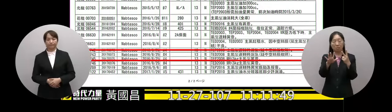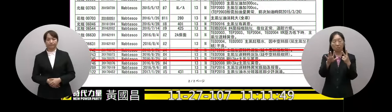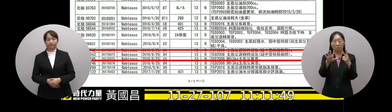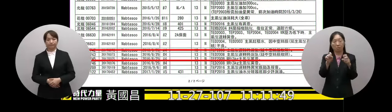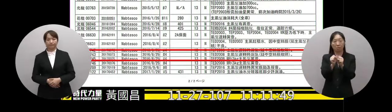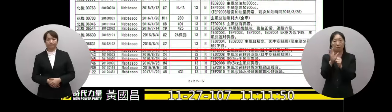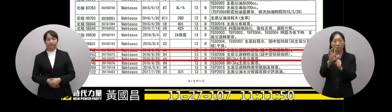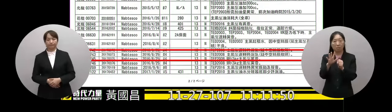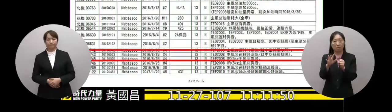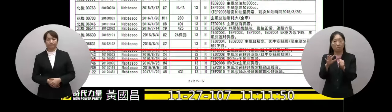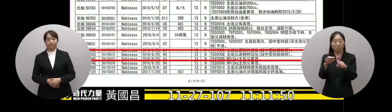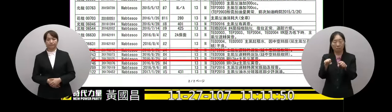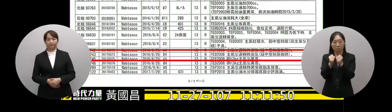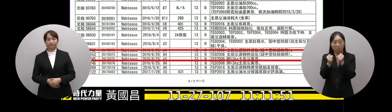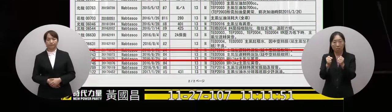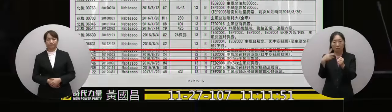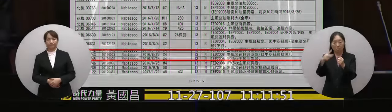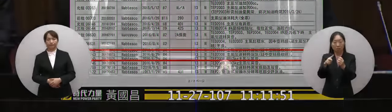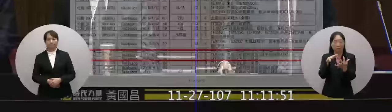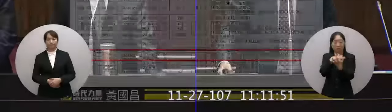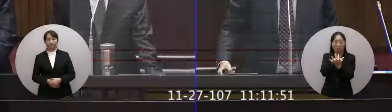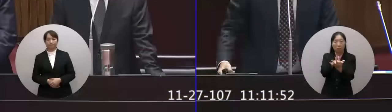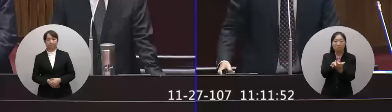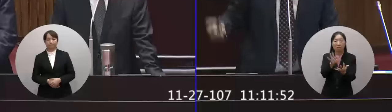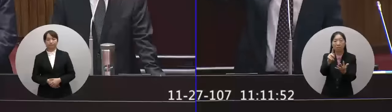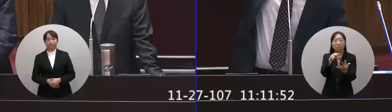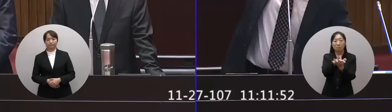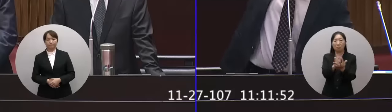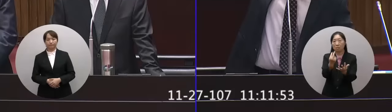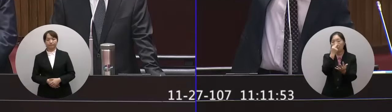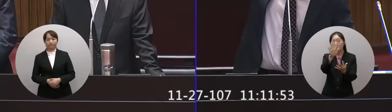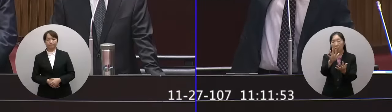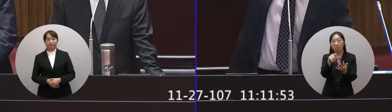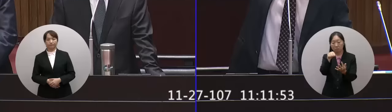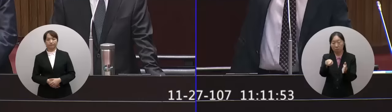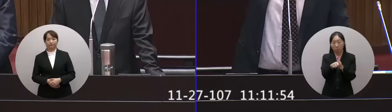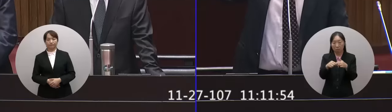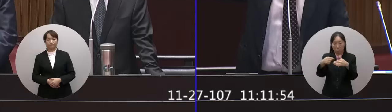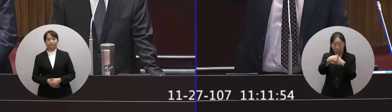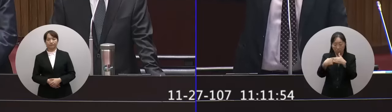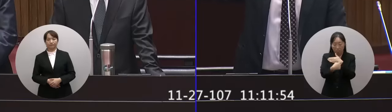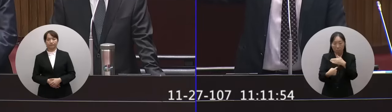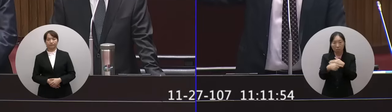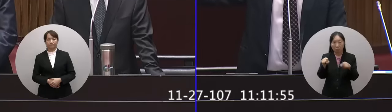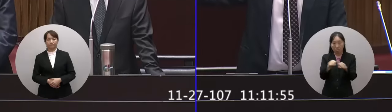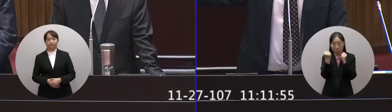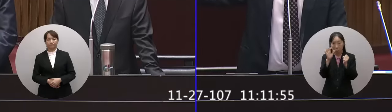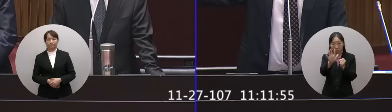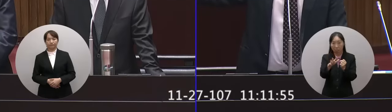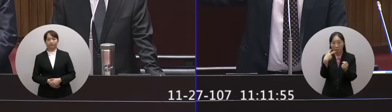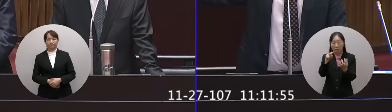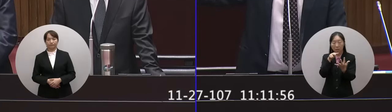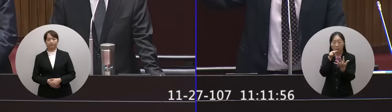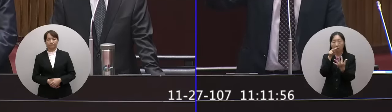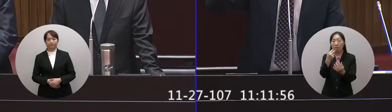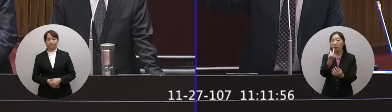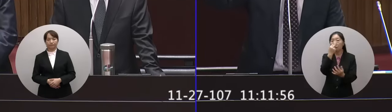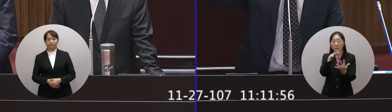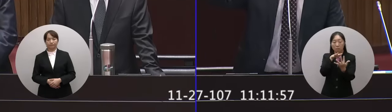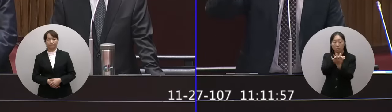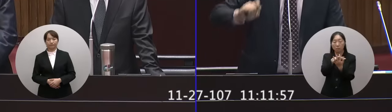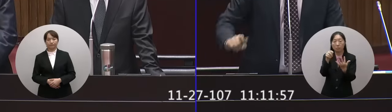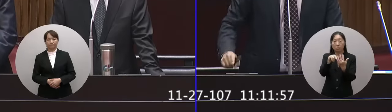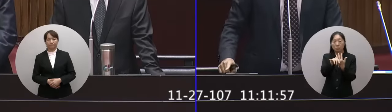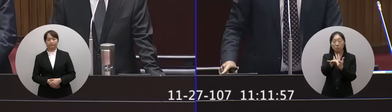發生破裂漏氣已經發現了破裂漏氣可以